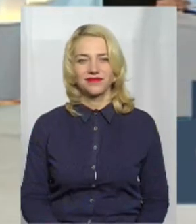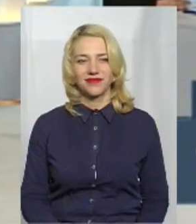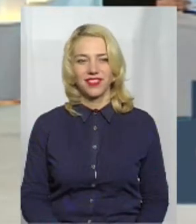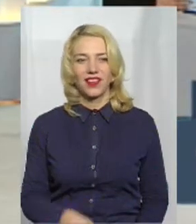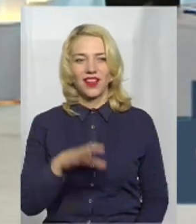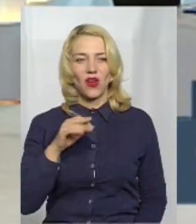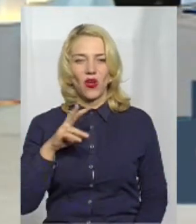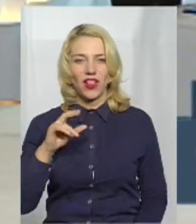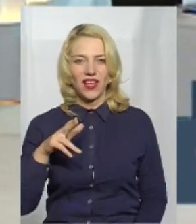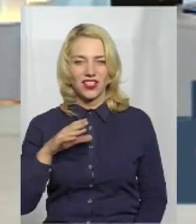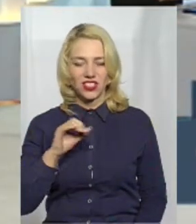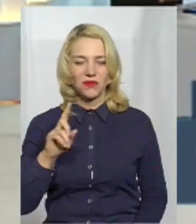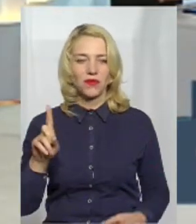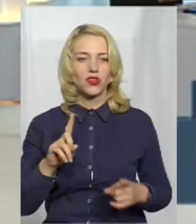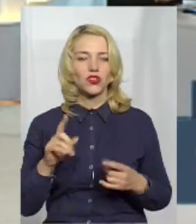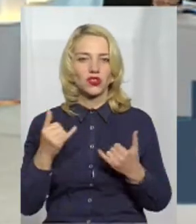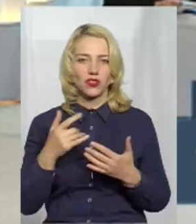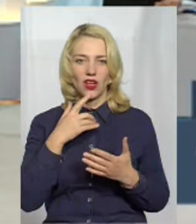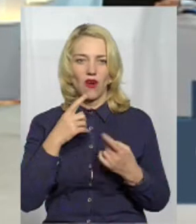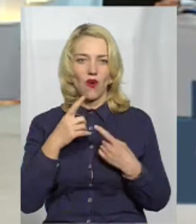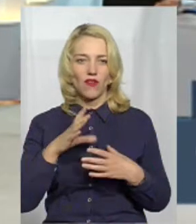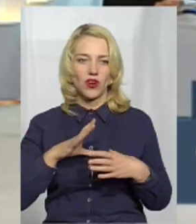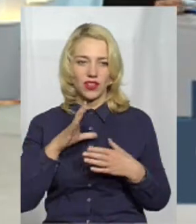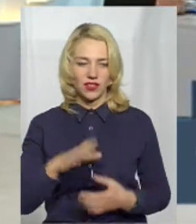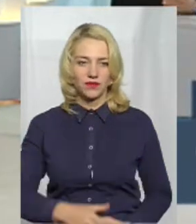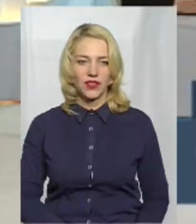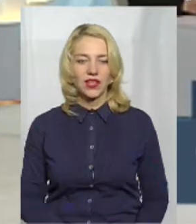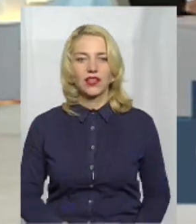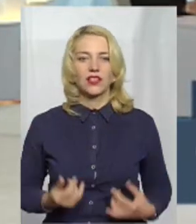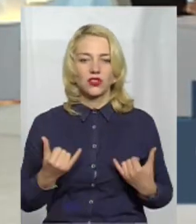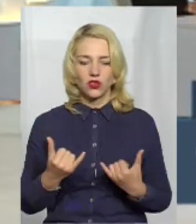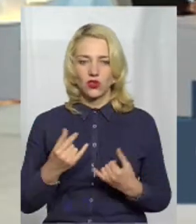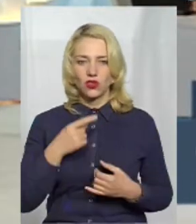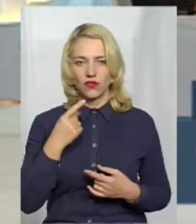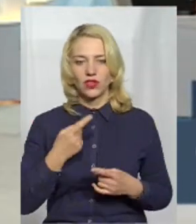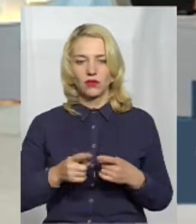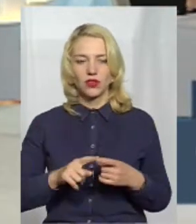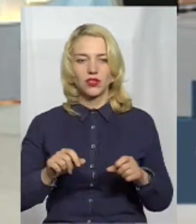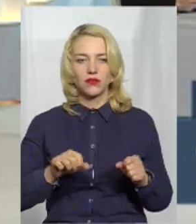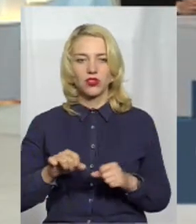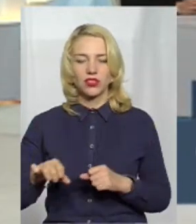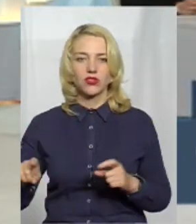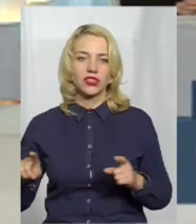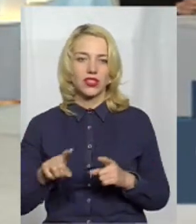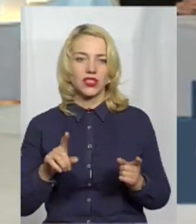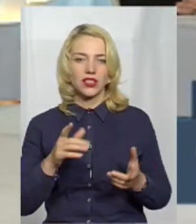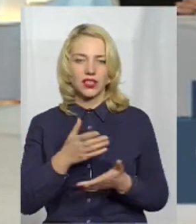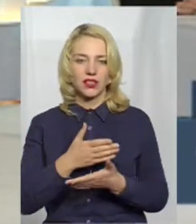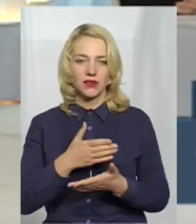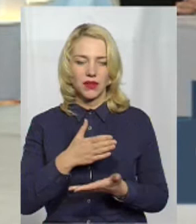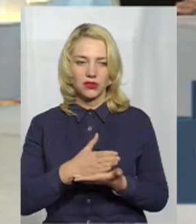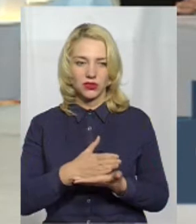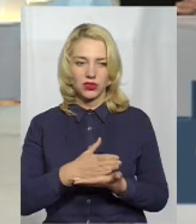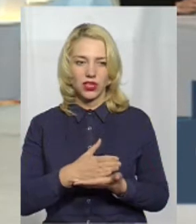Пане Олеже, про що сьогодні говорили? Сьогодні говорили про ті можливості, які мають